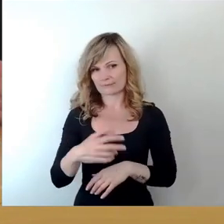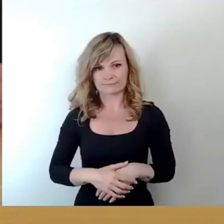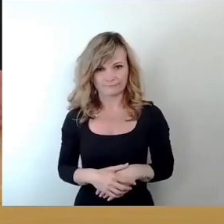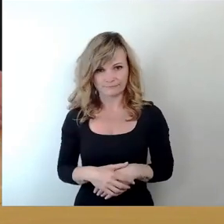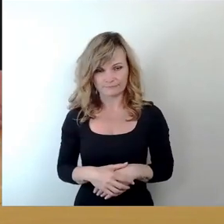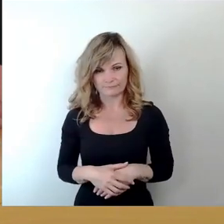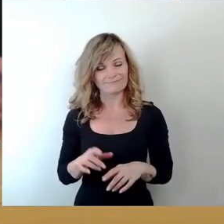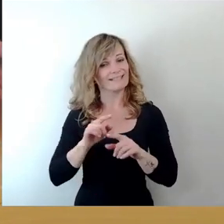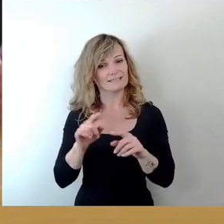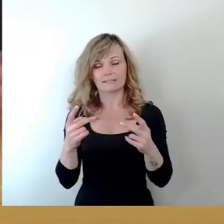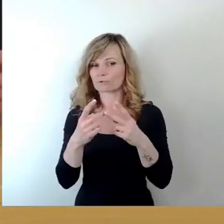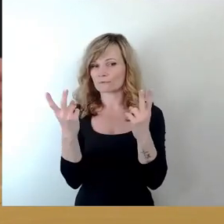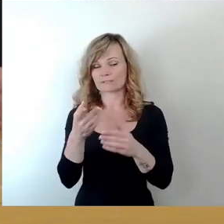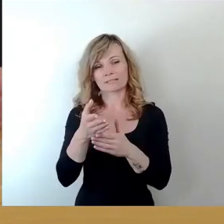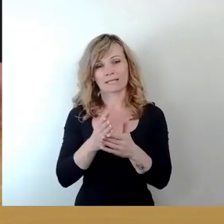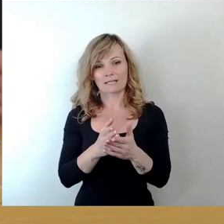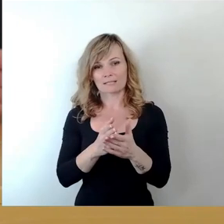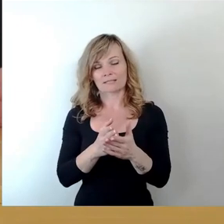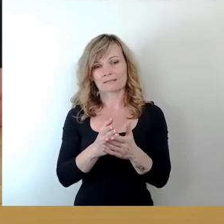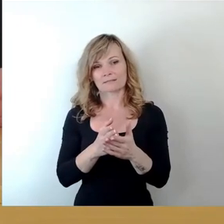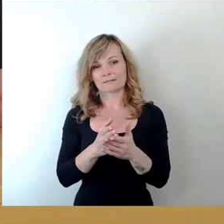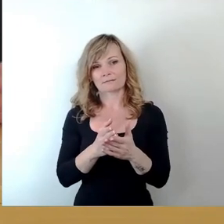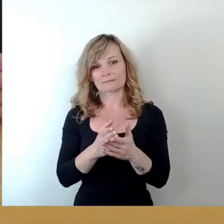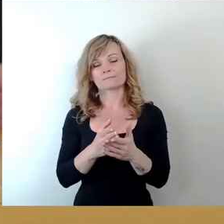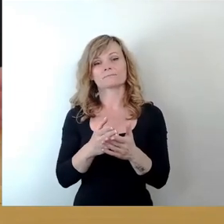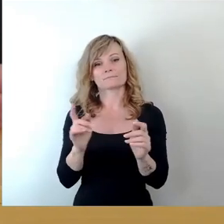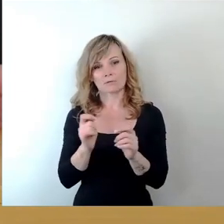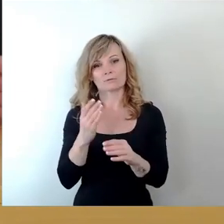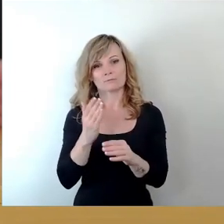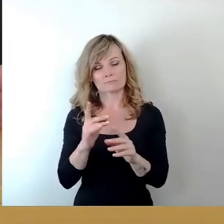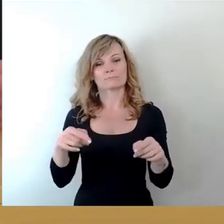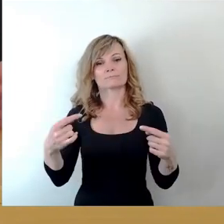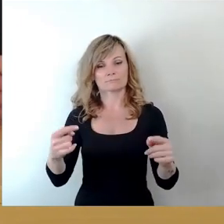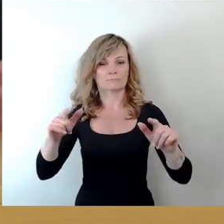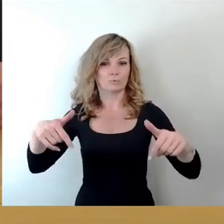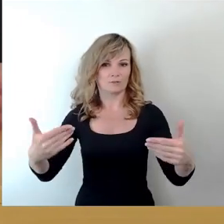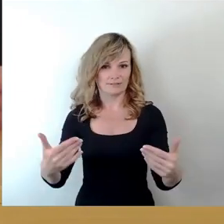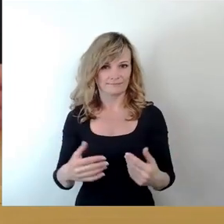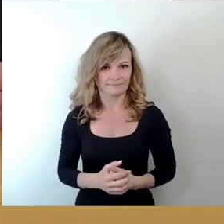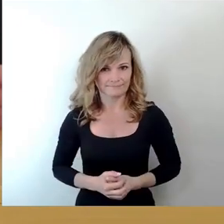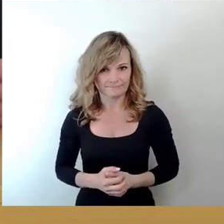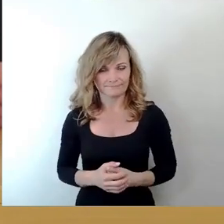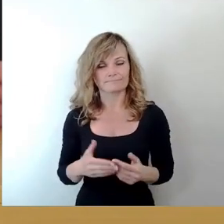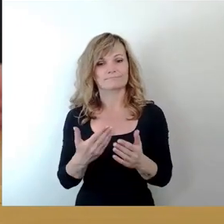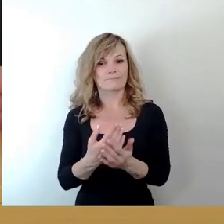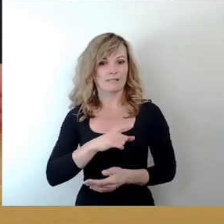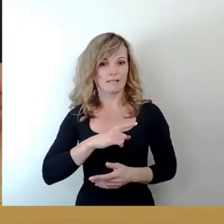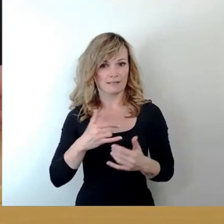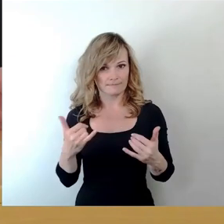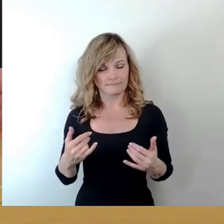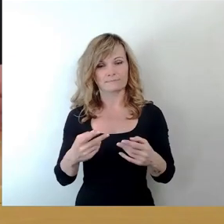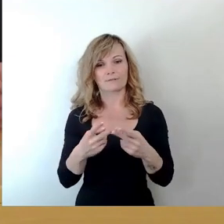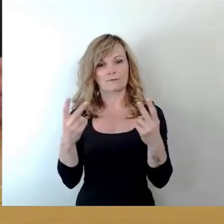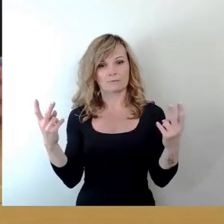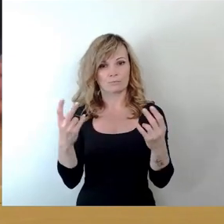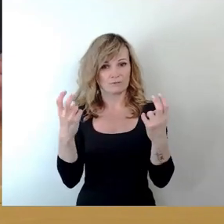nichtöffentliche Teil nach der Pause. Damit eröffne ich die Sitzung